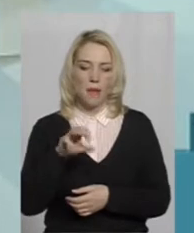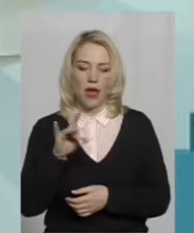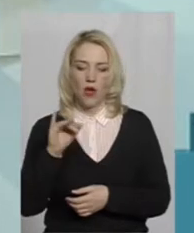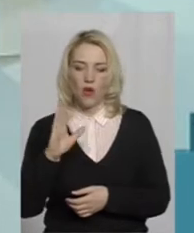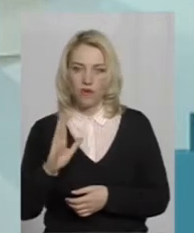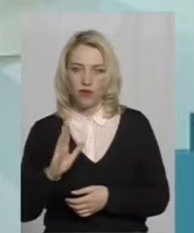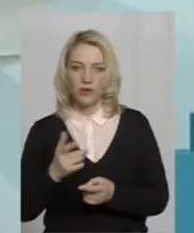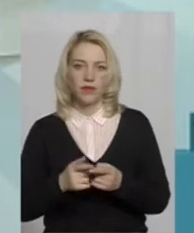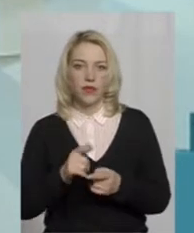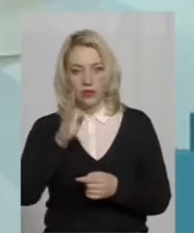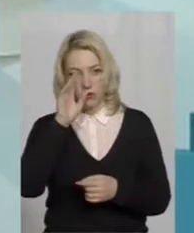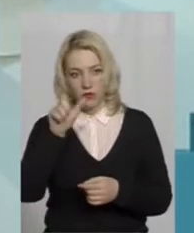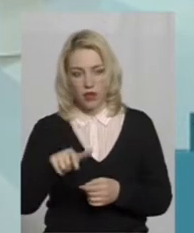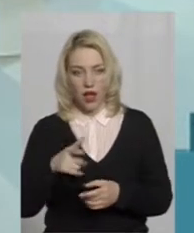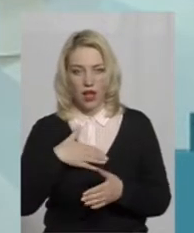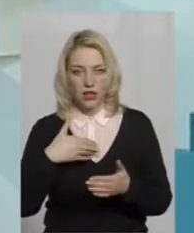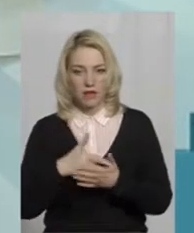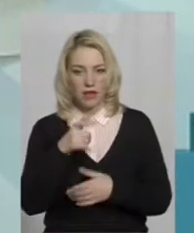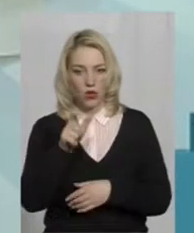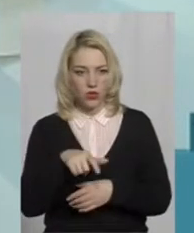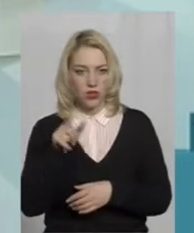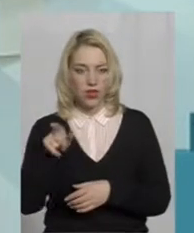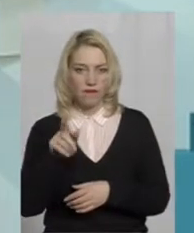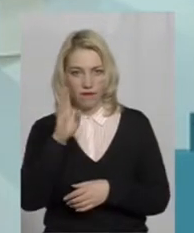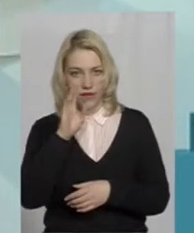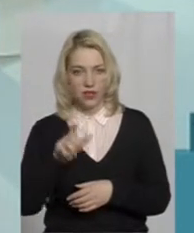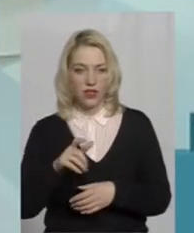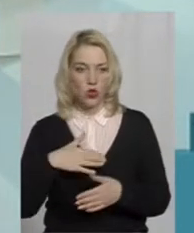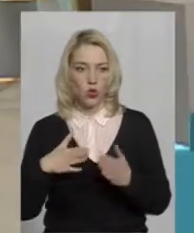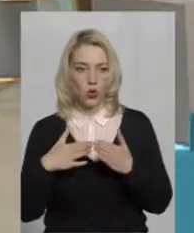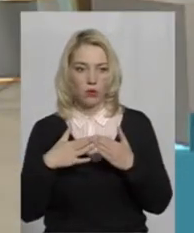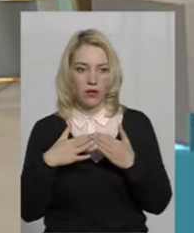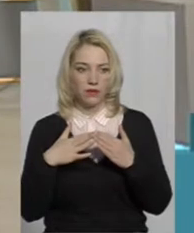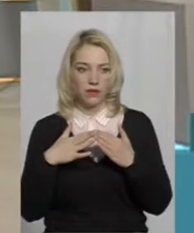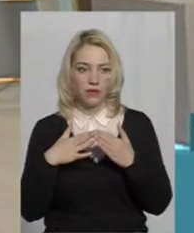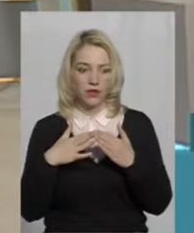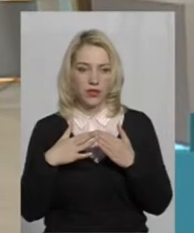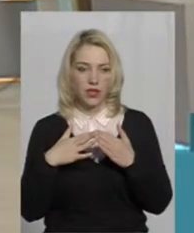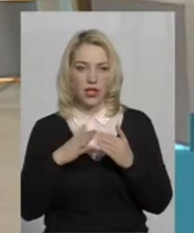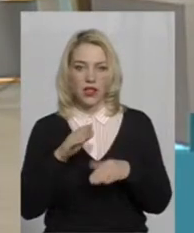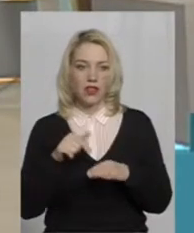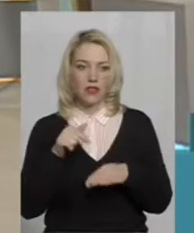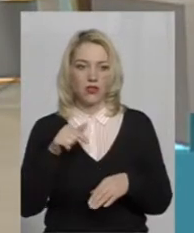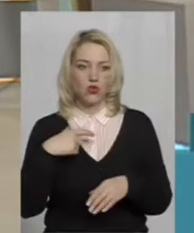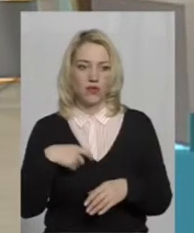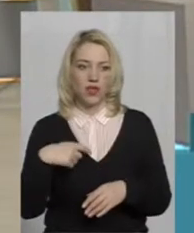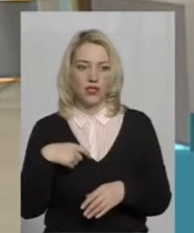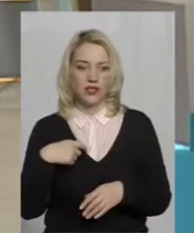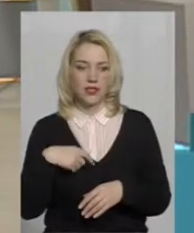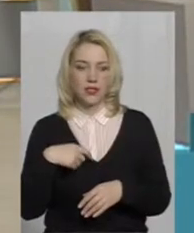згадувалось, він дуже активна людина, він вдома не відчуває себе